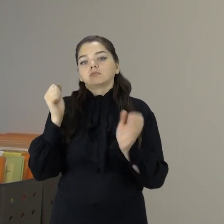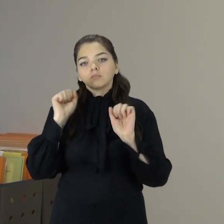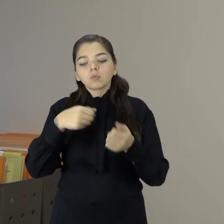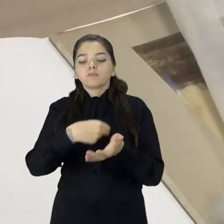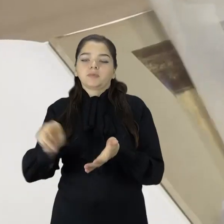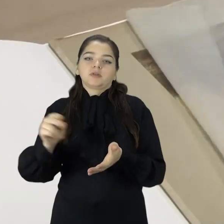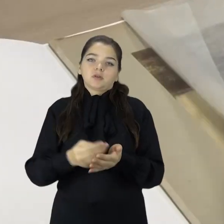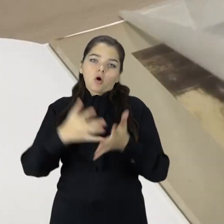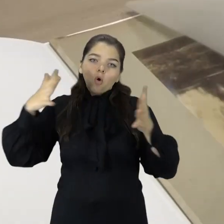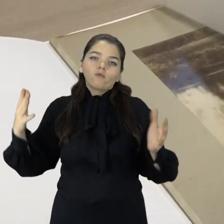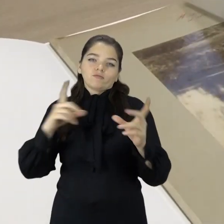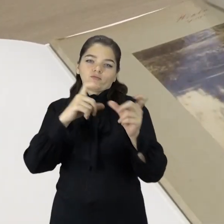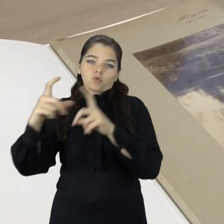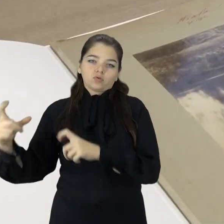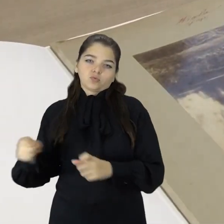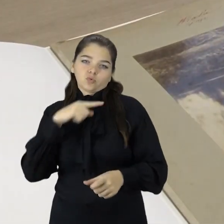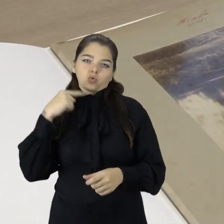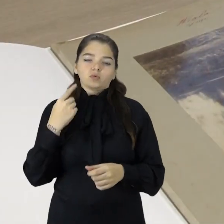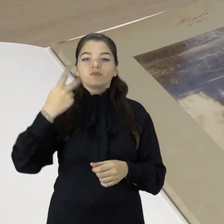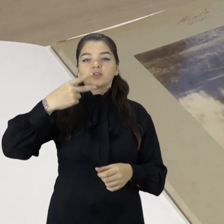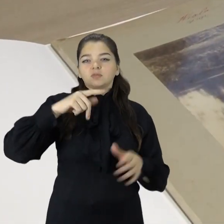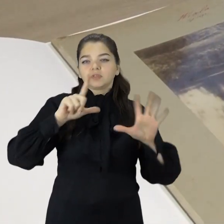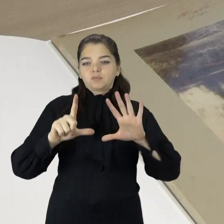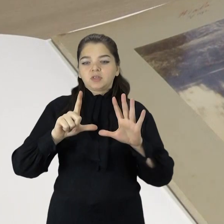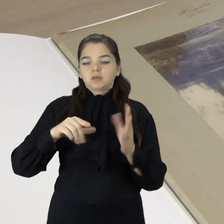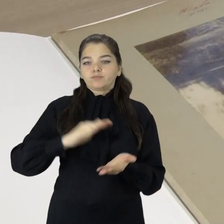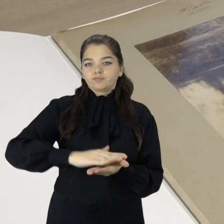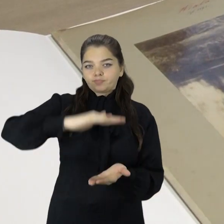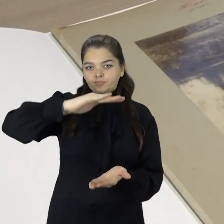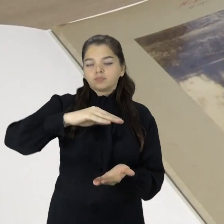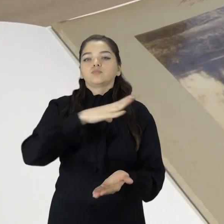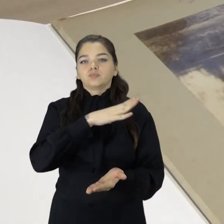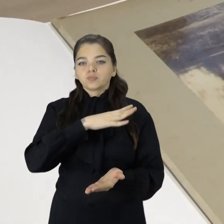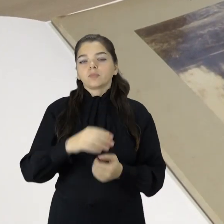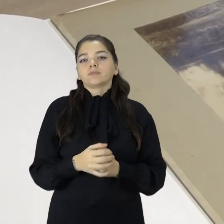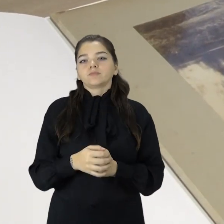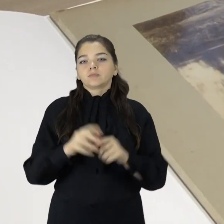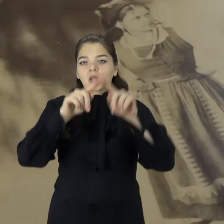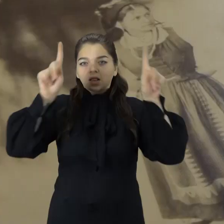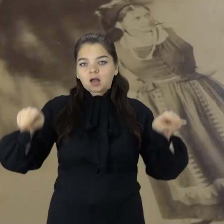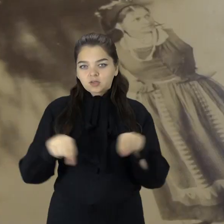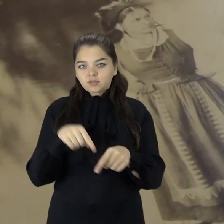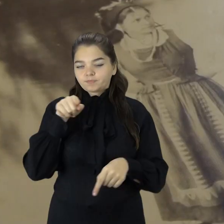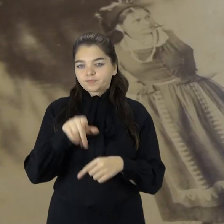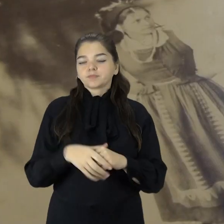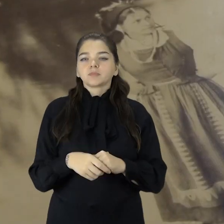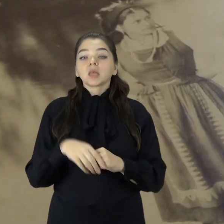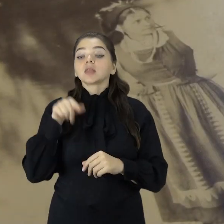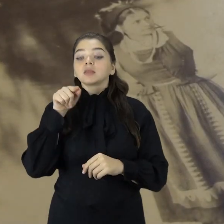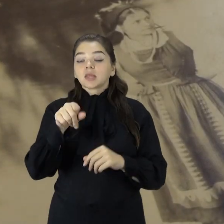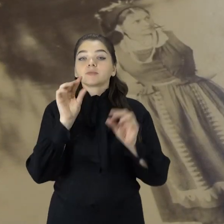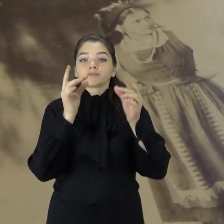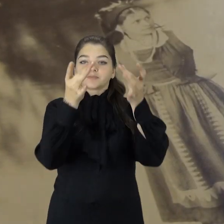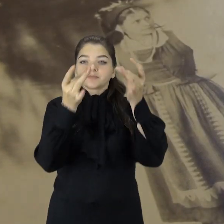kolekciją. Šią naujį įsigytą kolekciją sudaro 27 kartono lakštai, kurie greičiausiai buvo atskiruose albumų lapuose.